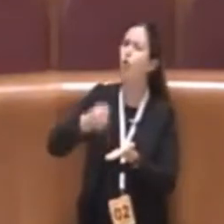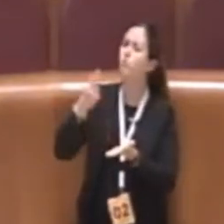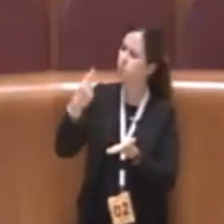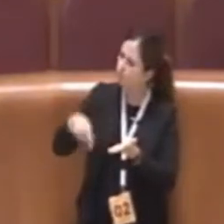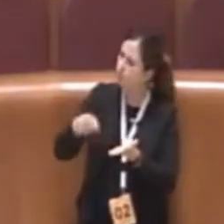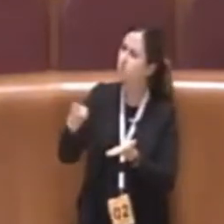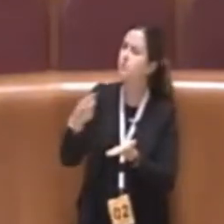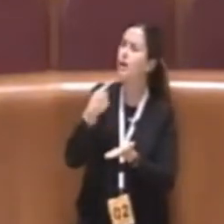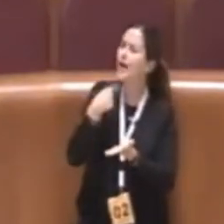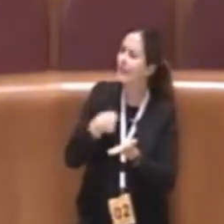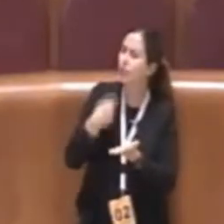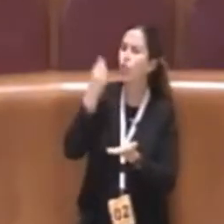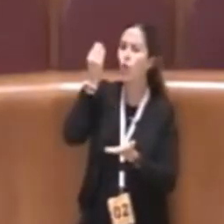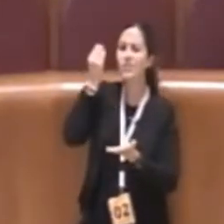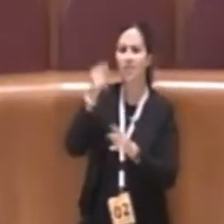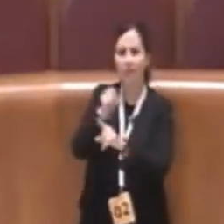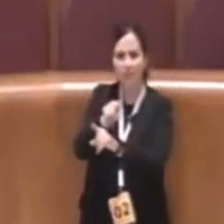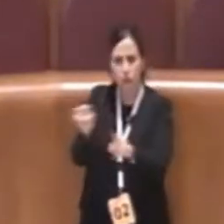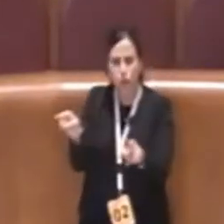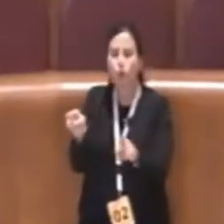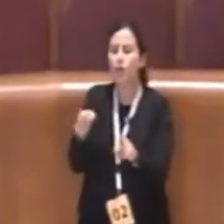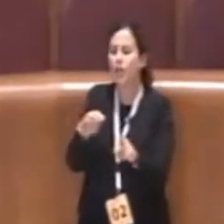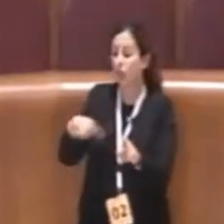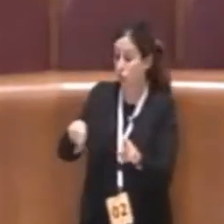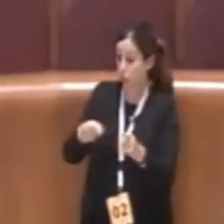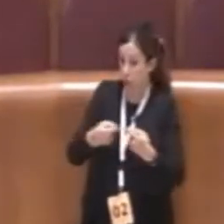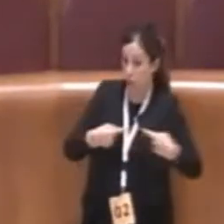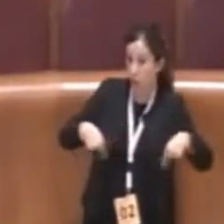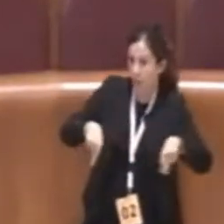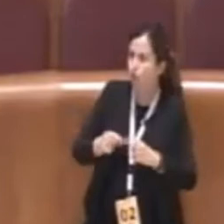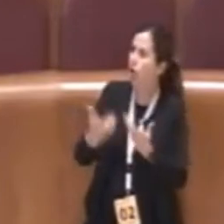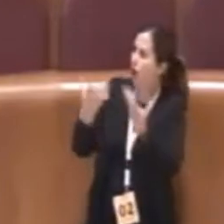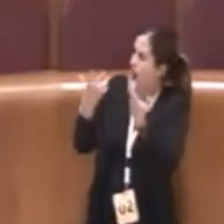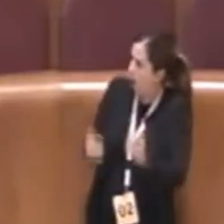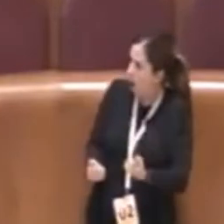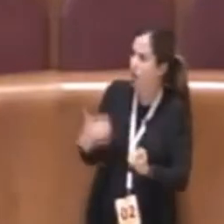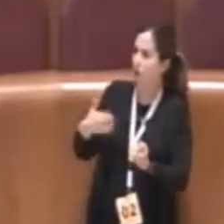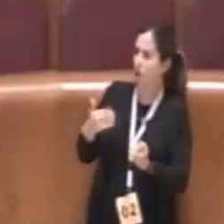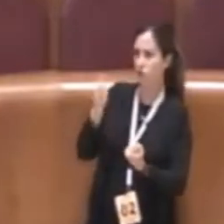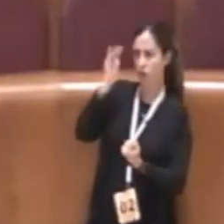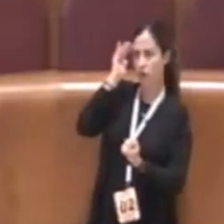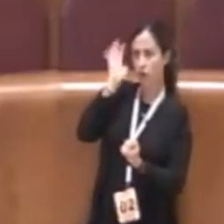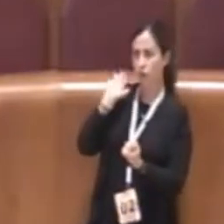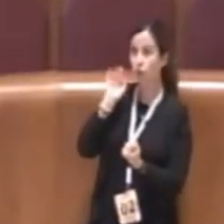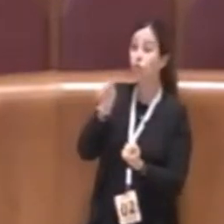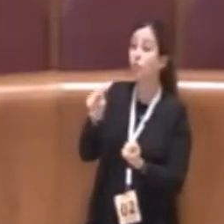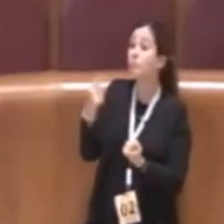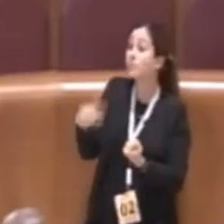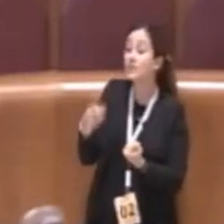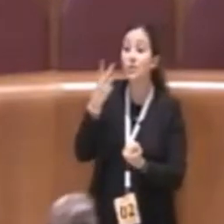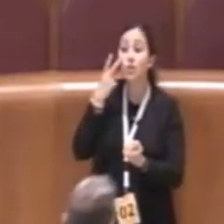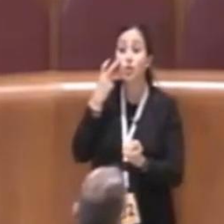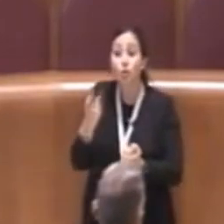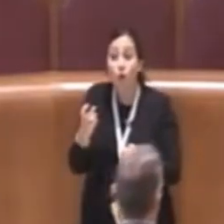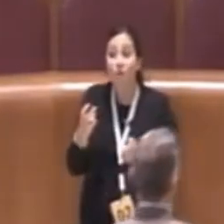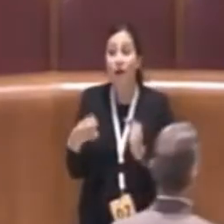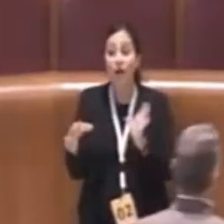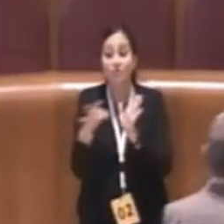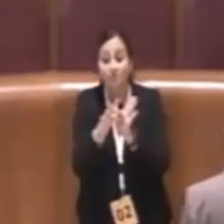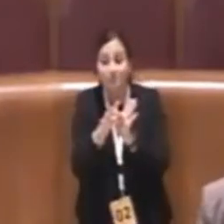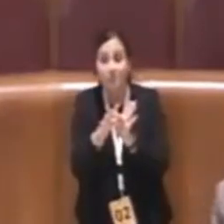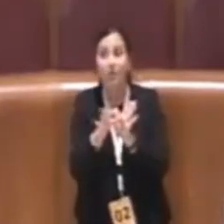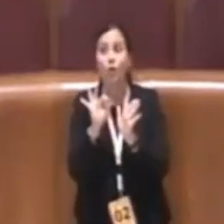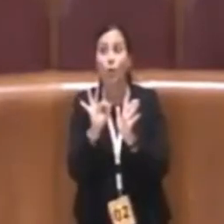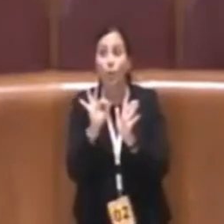accolte dalla Commissione e troverà infatti un emendamento che recepisce l'osservazione che fece in quella sede la consigliera